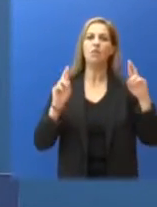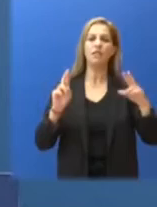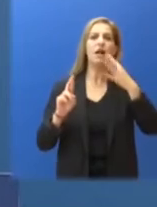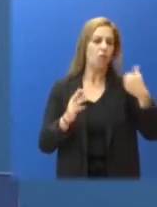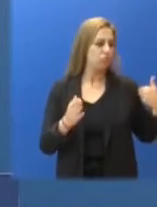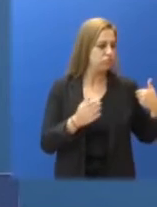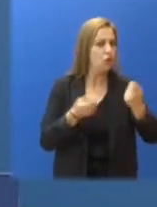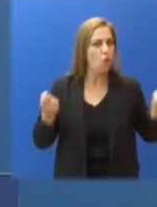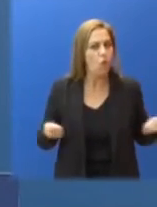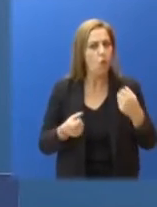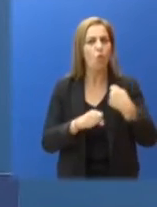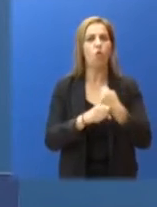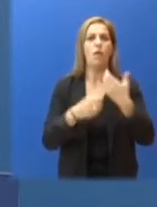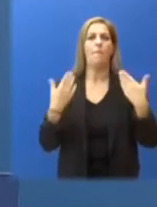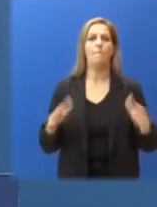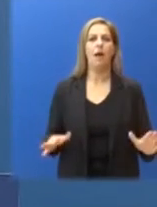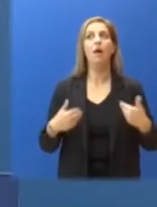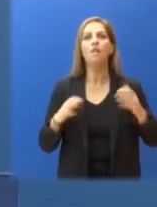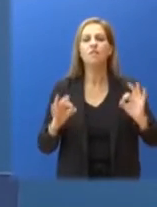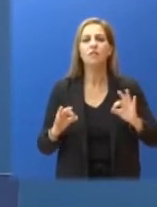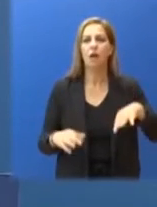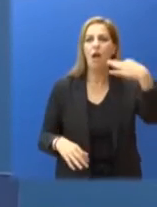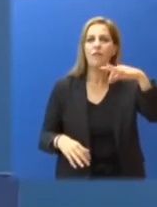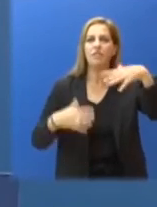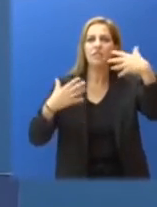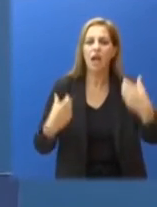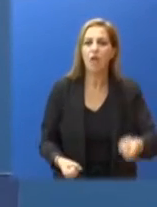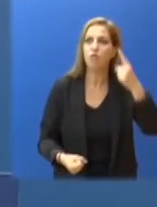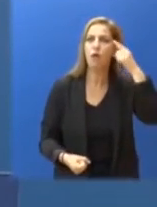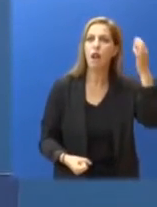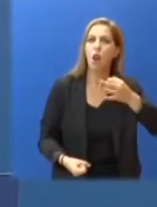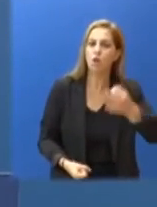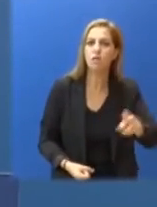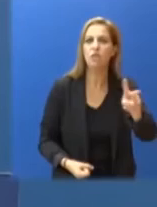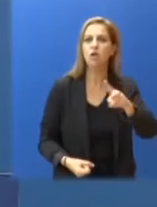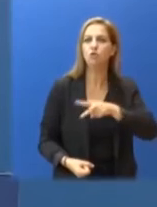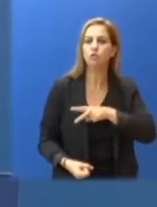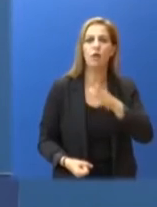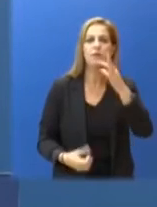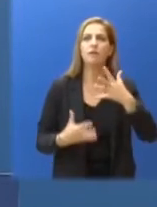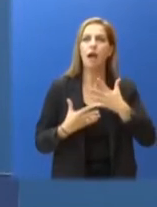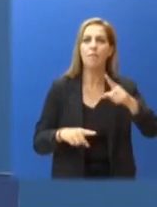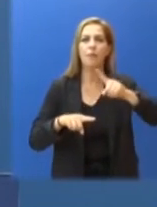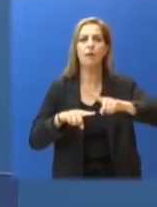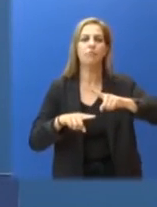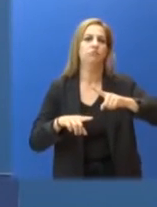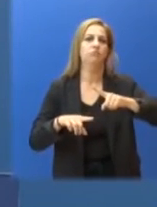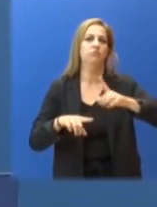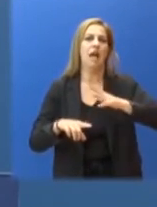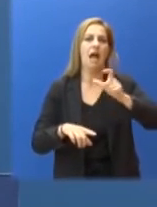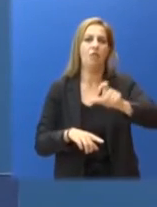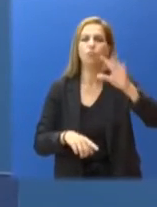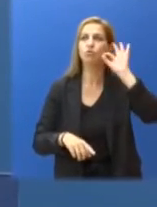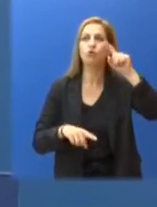δουλειάς μας. Με ευαισθησία, με ανθρωπιά, με λογική και σύνεση, προχωράμε σταθερά στην Ελλάδα της επόμενης μέρας.